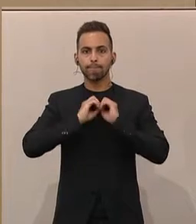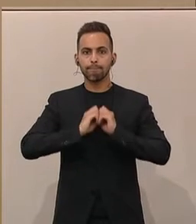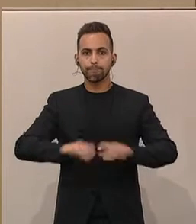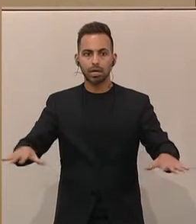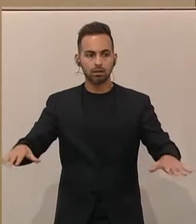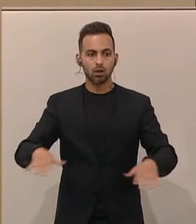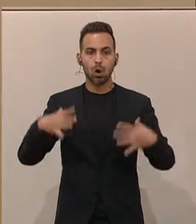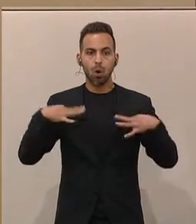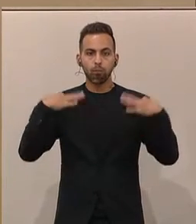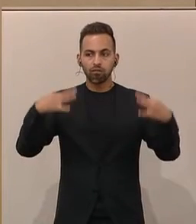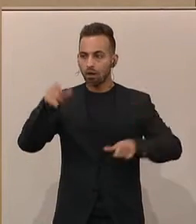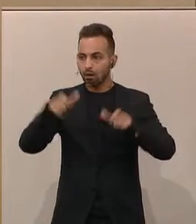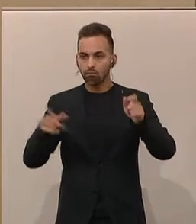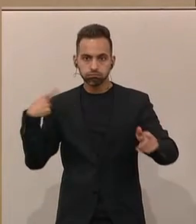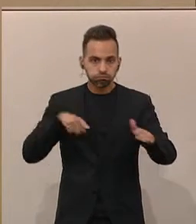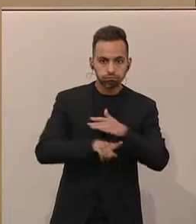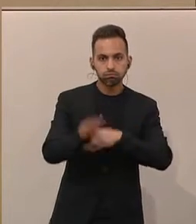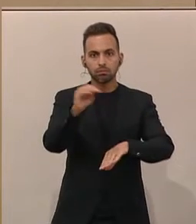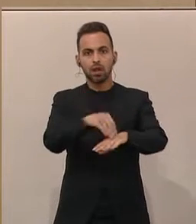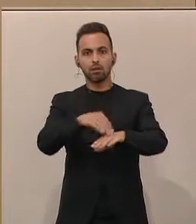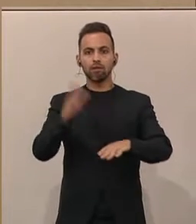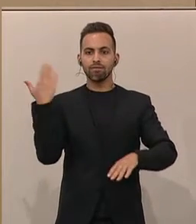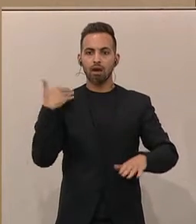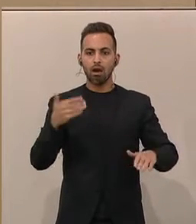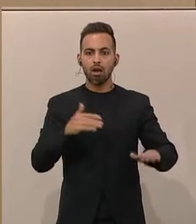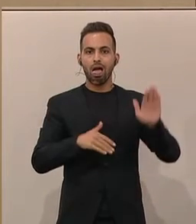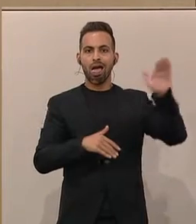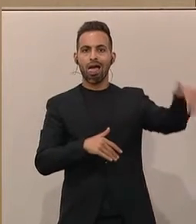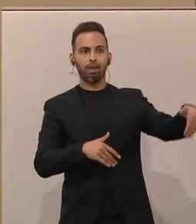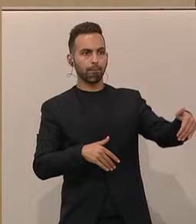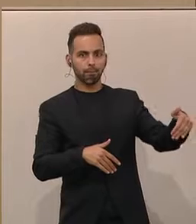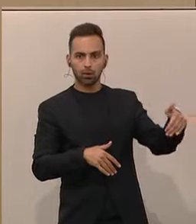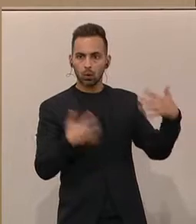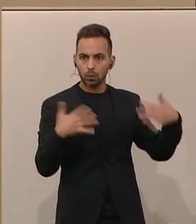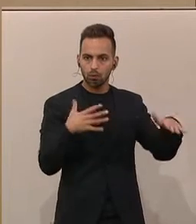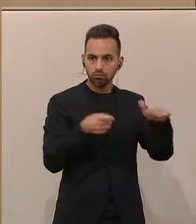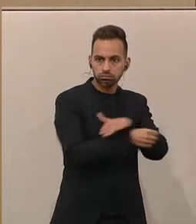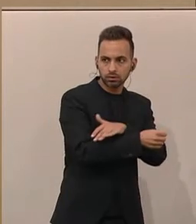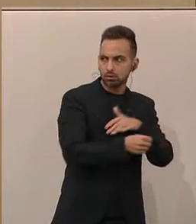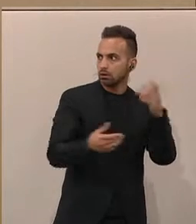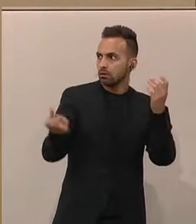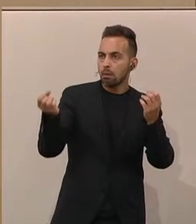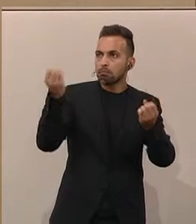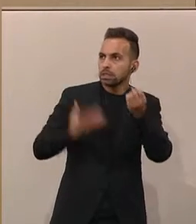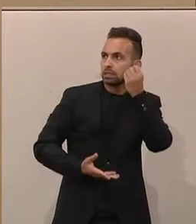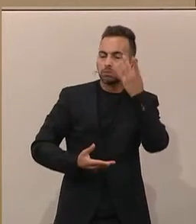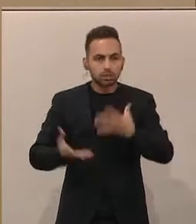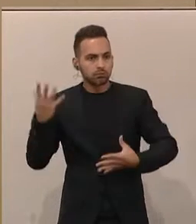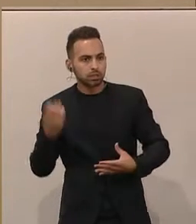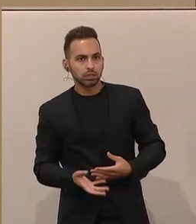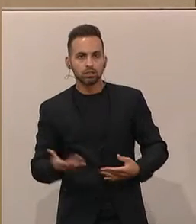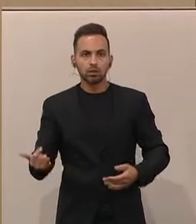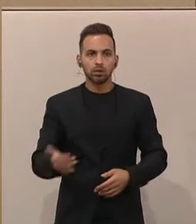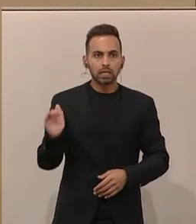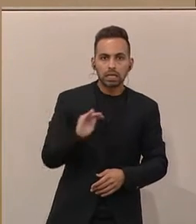Opfer sich gemeldet haben, die in Heimen untergebracht waren und die schier Unglaubliches erzählt haben, was sie in ihrer Kindheit und Jugend